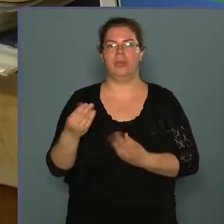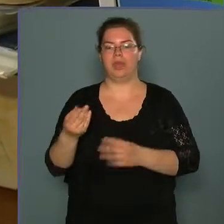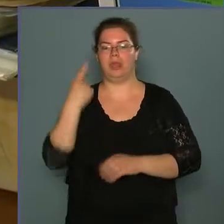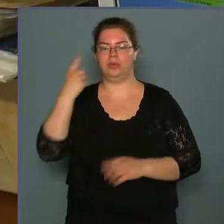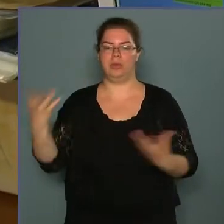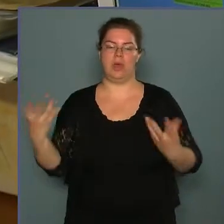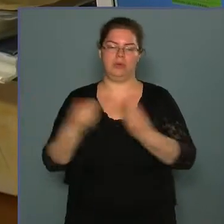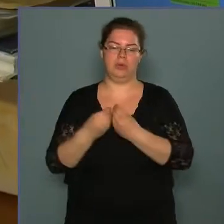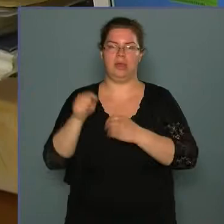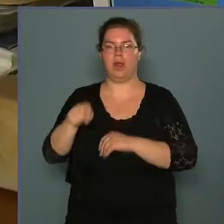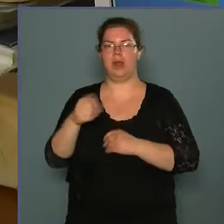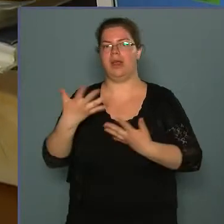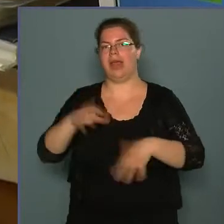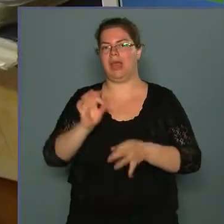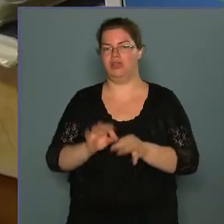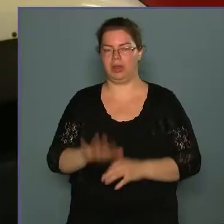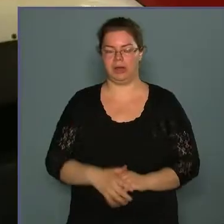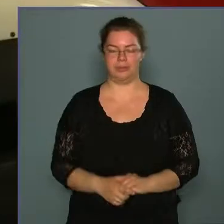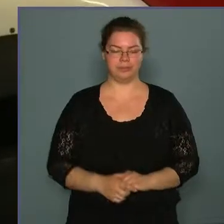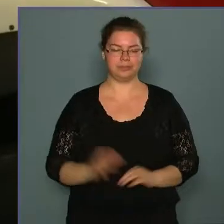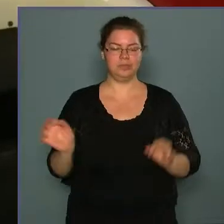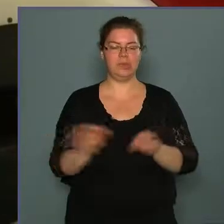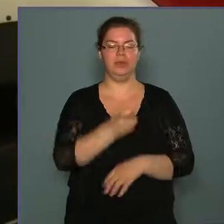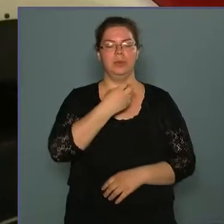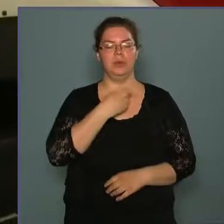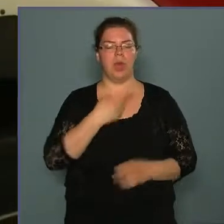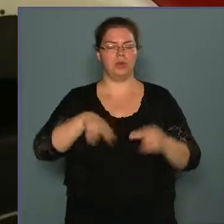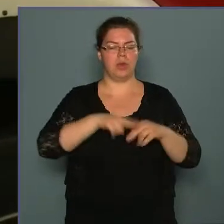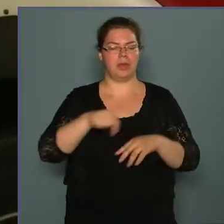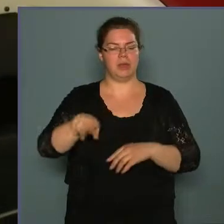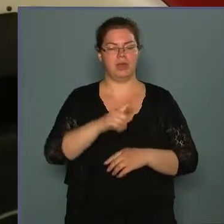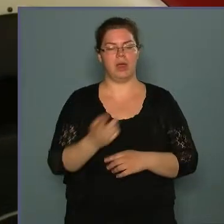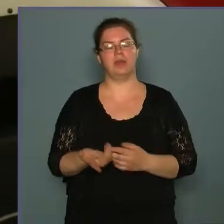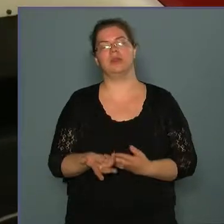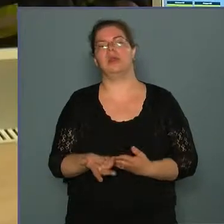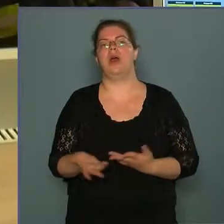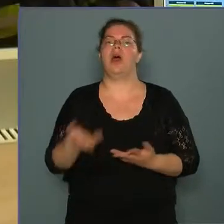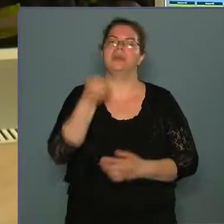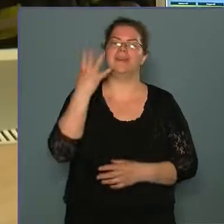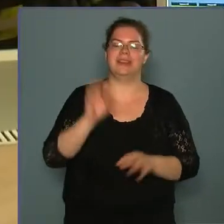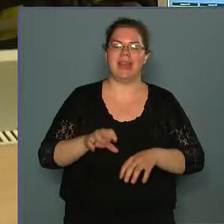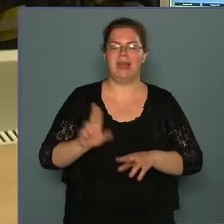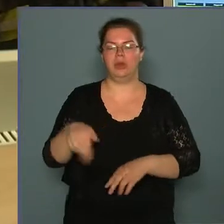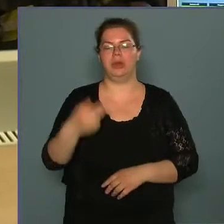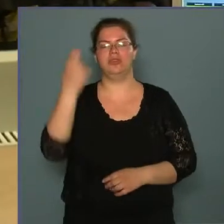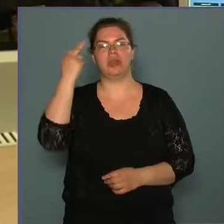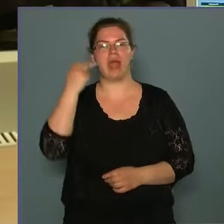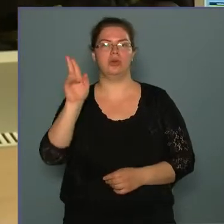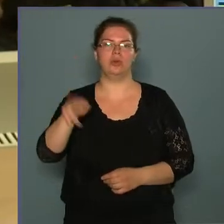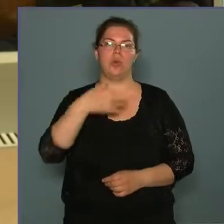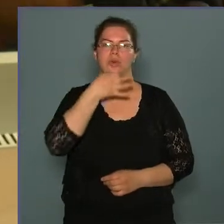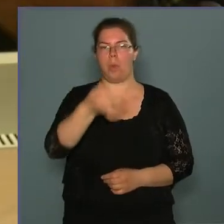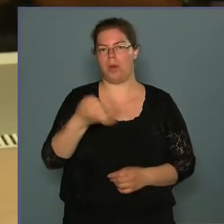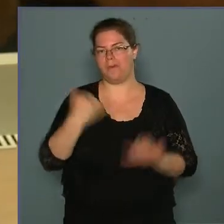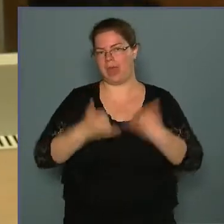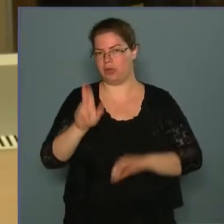összejönni arra egy káresetre. Szabó Gyula a többi közt a tűzoltók tavaszi telendőiről és diákoknak szóló versenyről